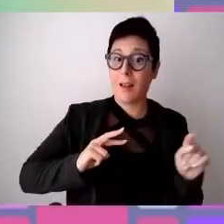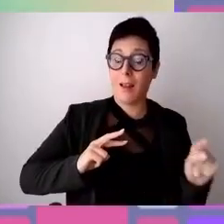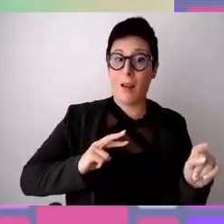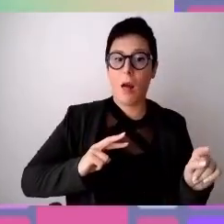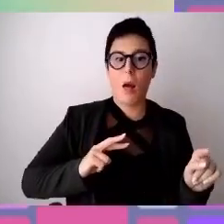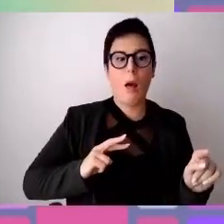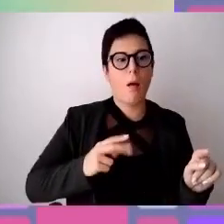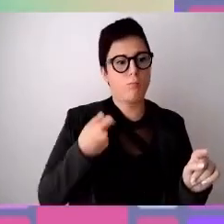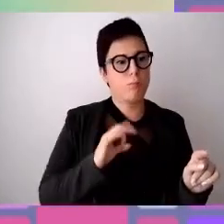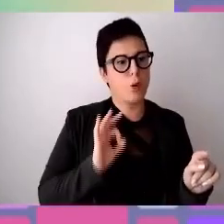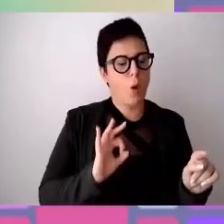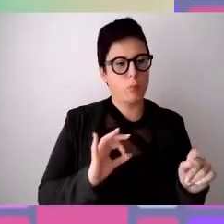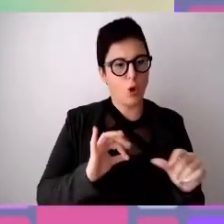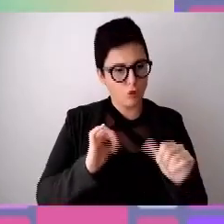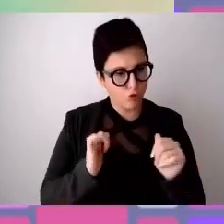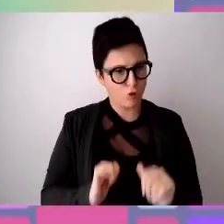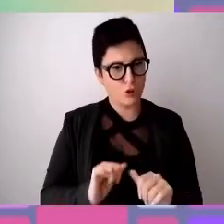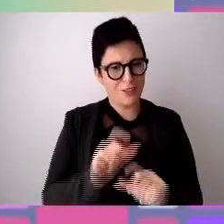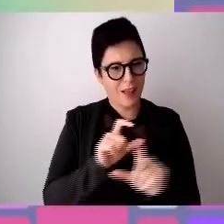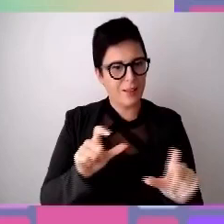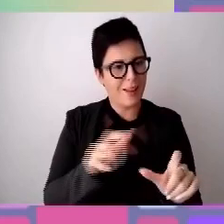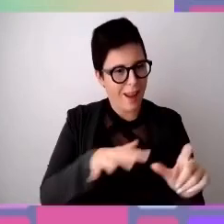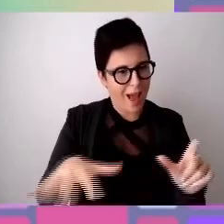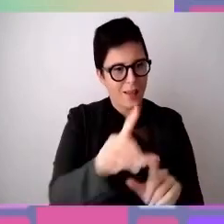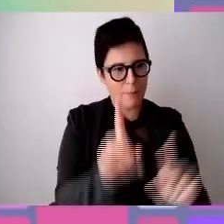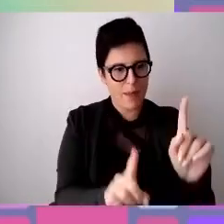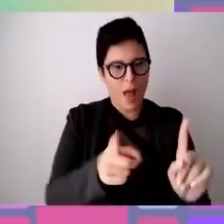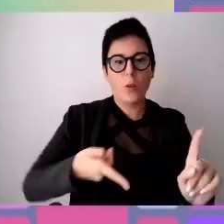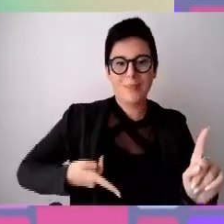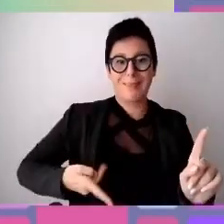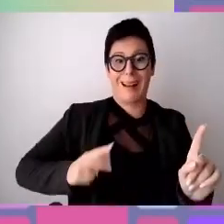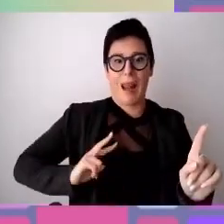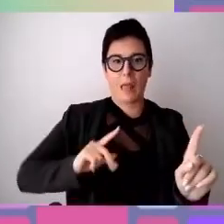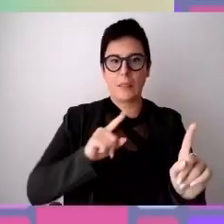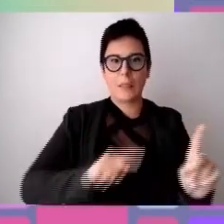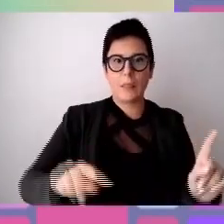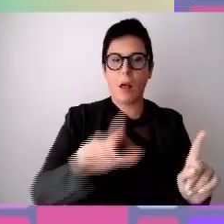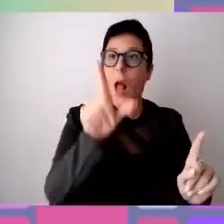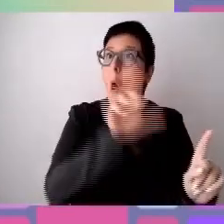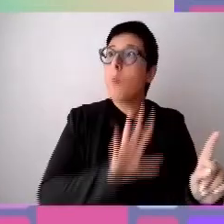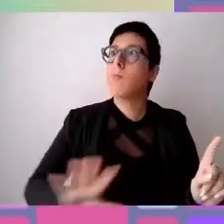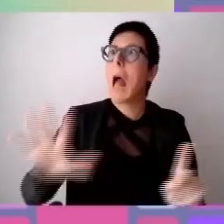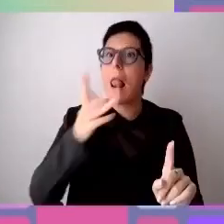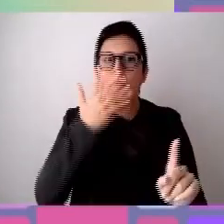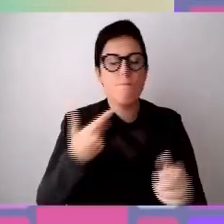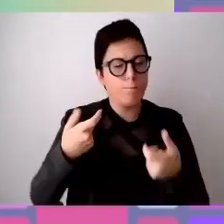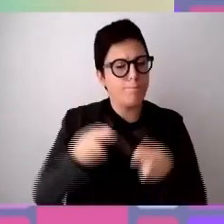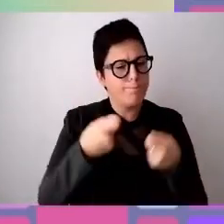richiesta della cittadinanza transessuale gianese lombarda. Nel 2009,